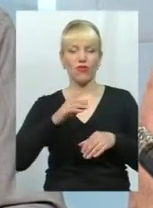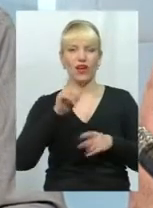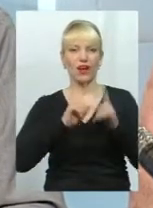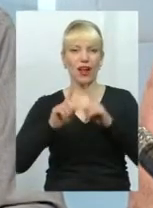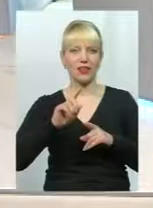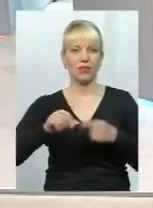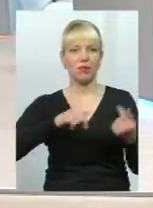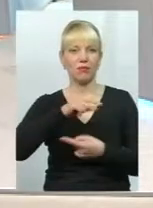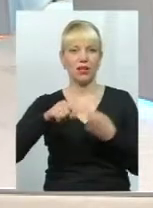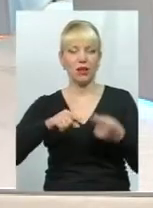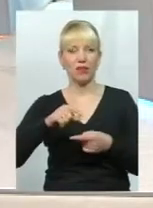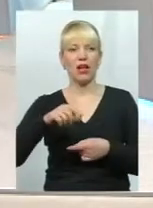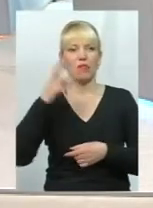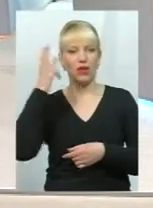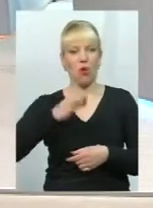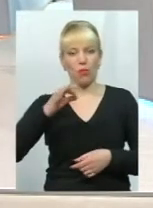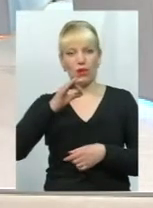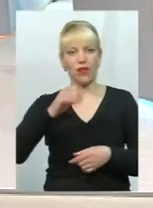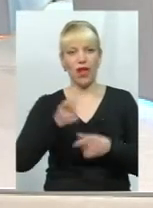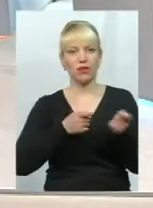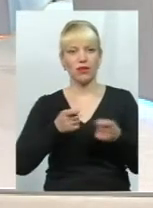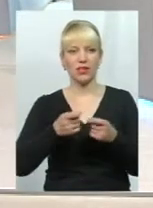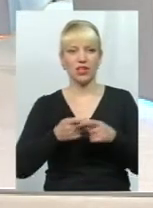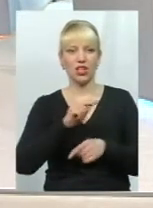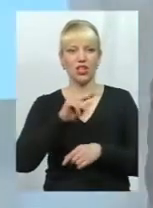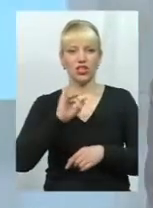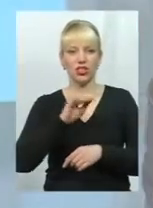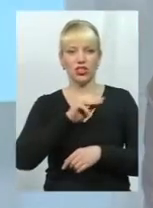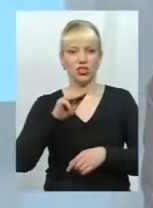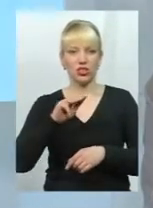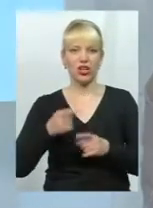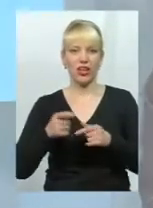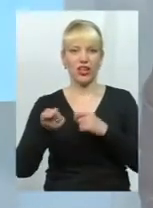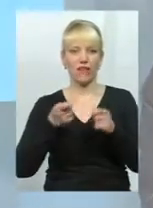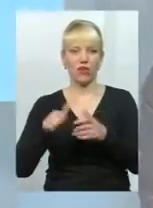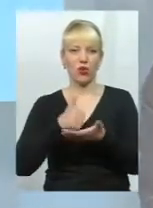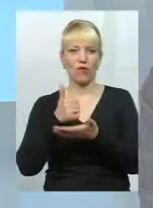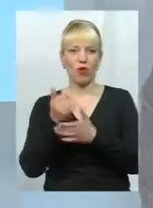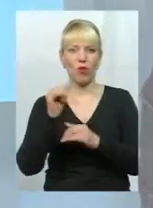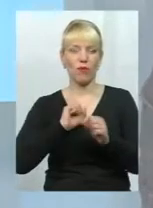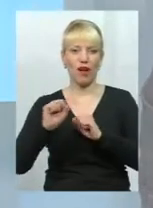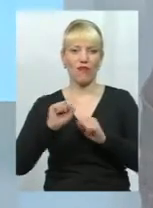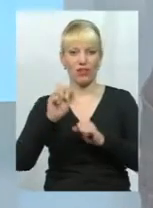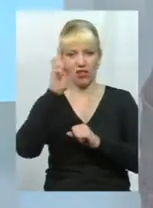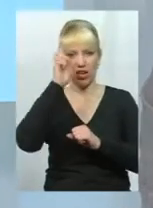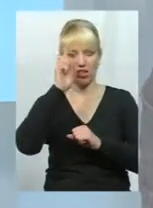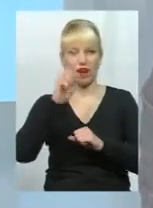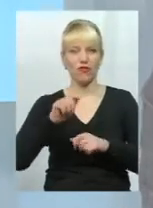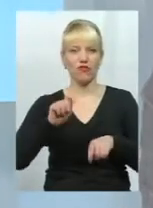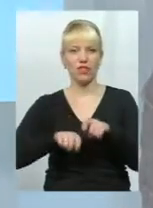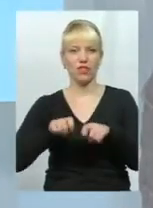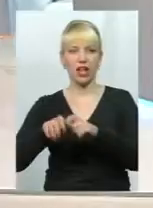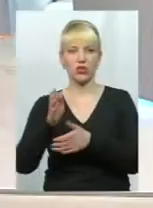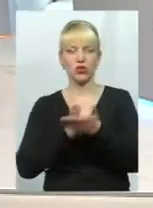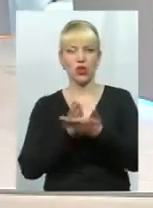облдержадміністрації, а також Віктор Іванович Чиж, керівник медіа-центру головного управління Державної фіскальної служби у Хмельницькій